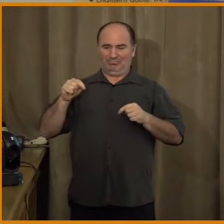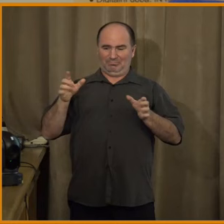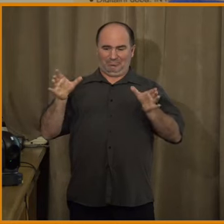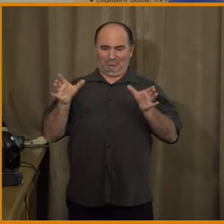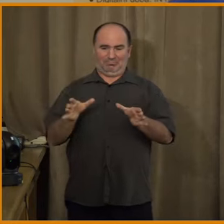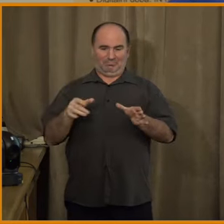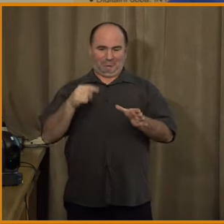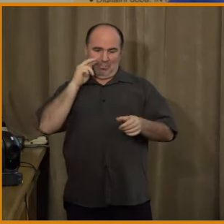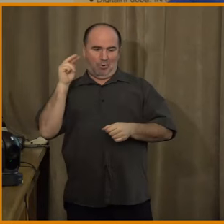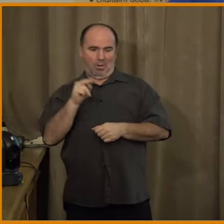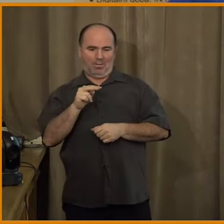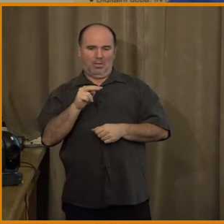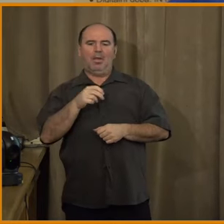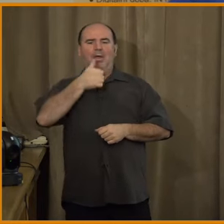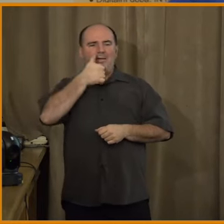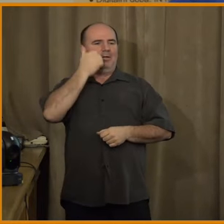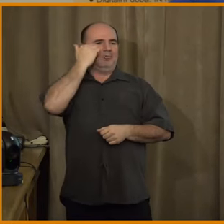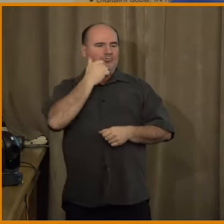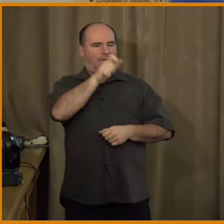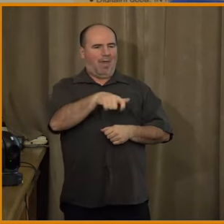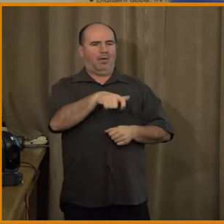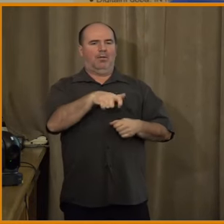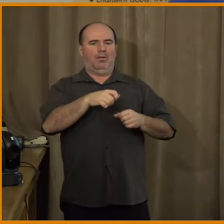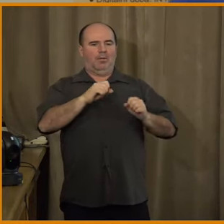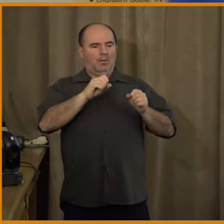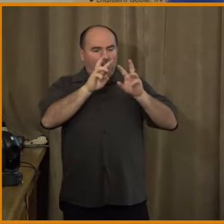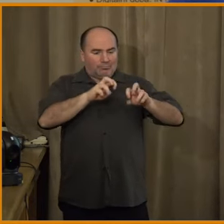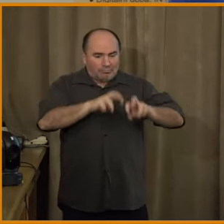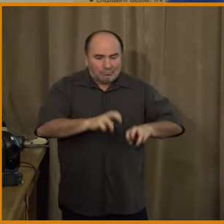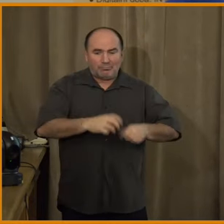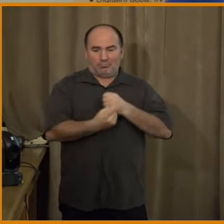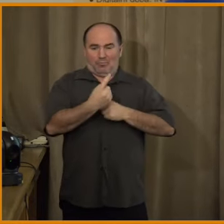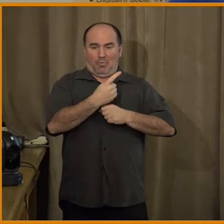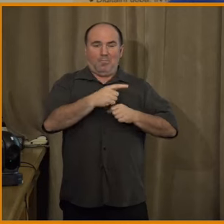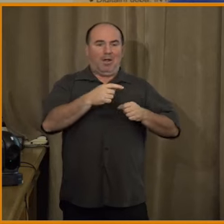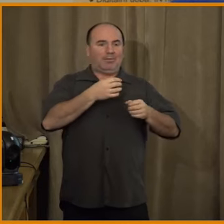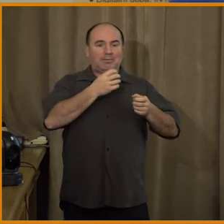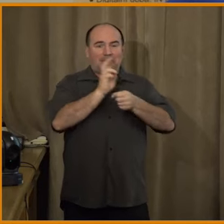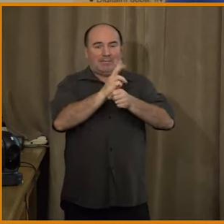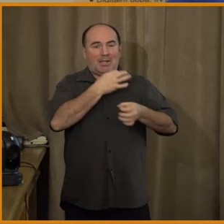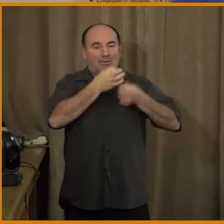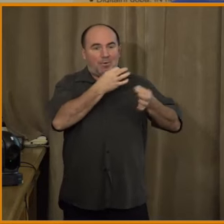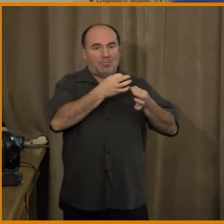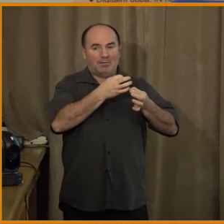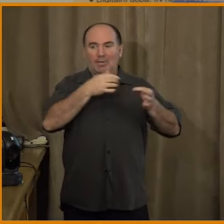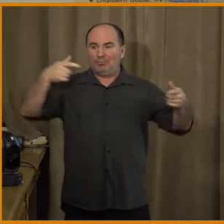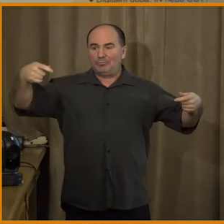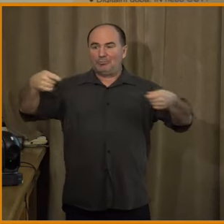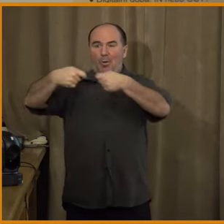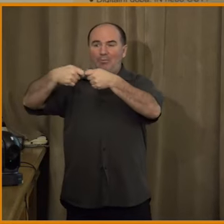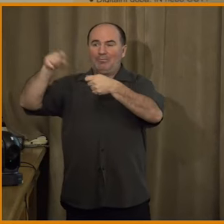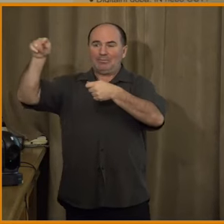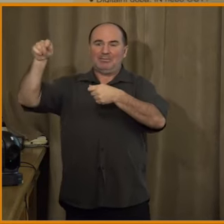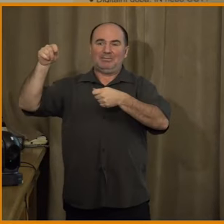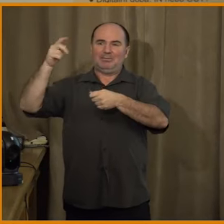člověka, který řeší dezinformace a mediální gramotnost a přitom nemáme úplně jako by důkazy, že by to spolu zas až tak strašně moc jako by